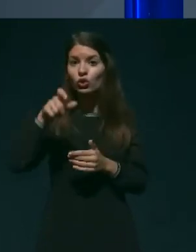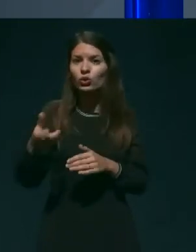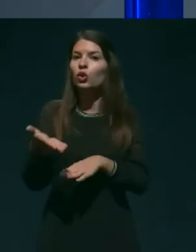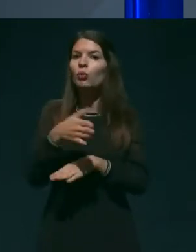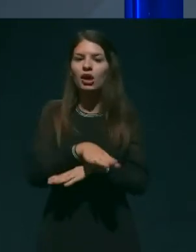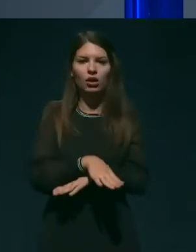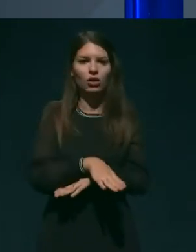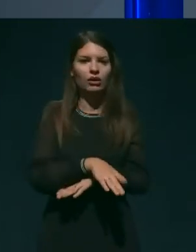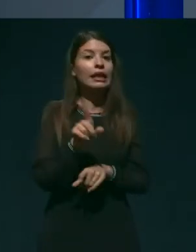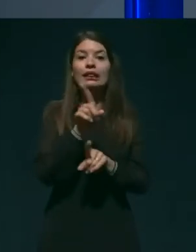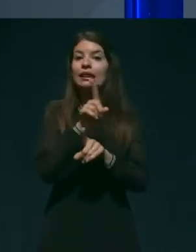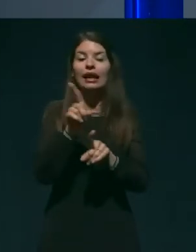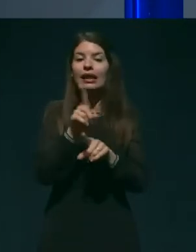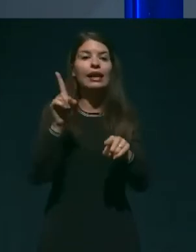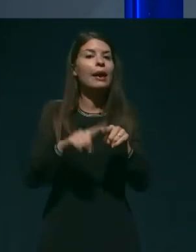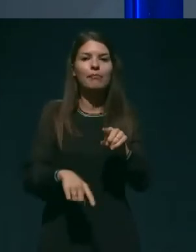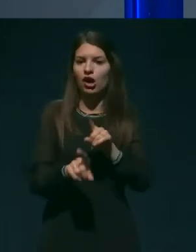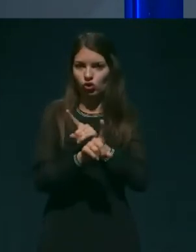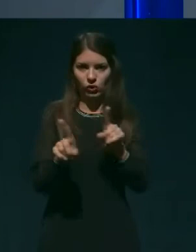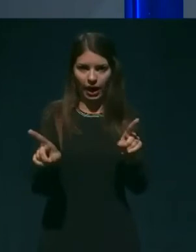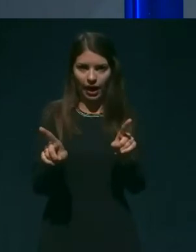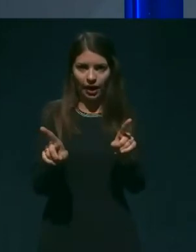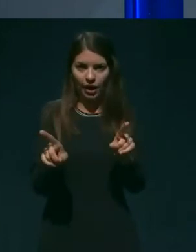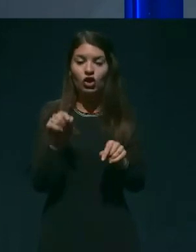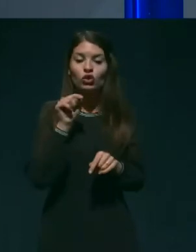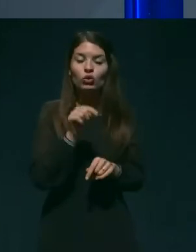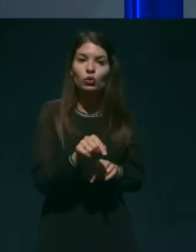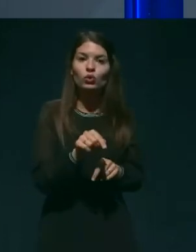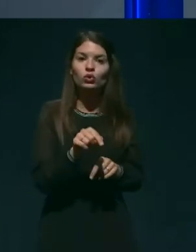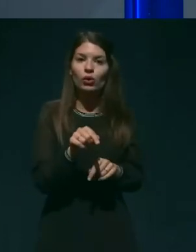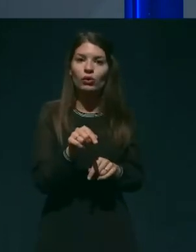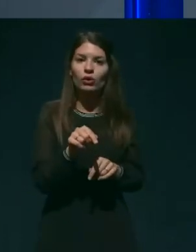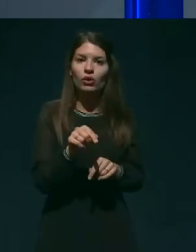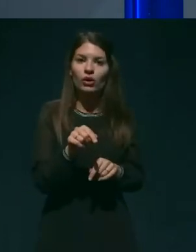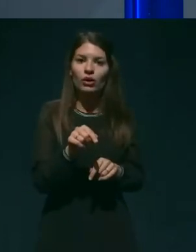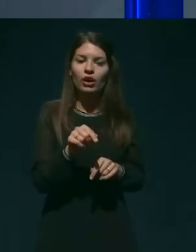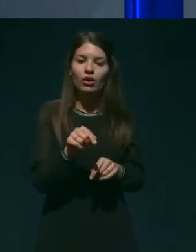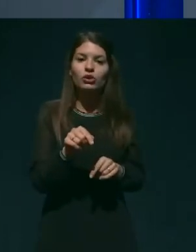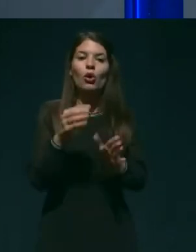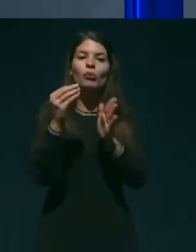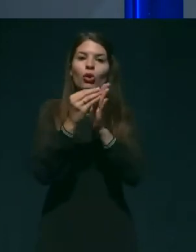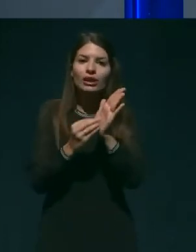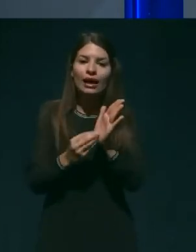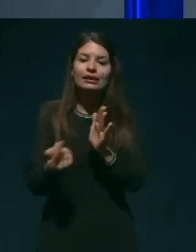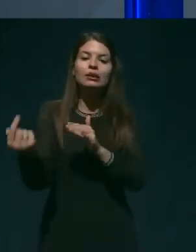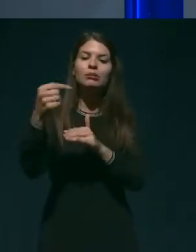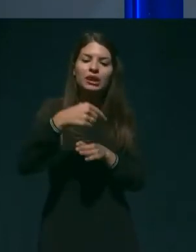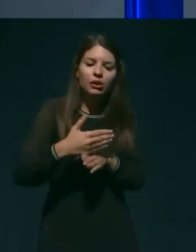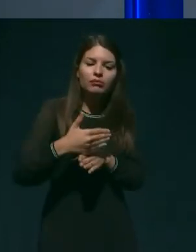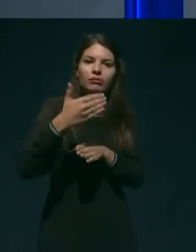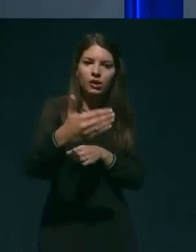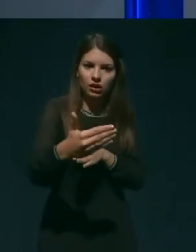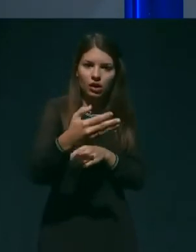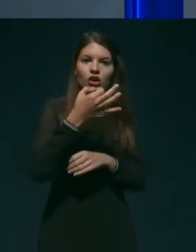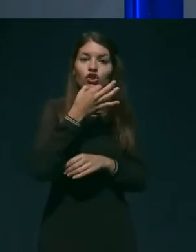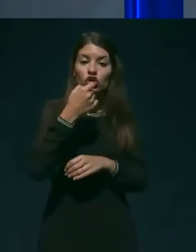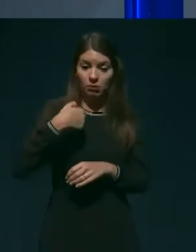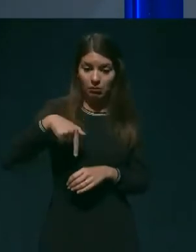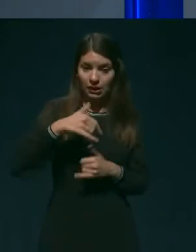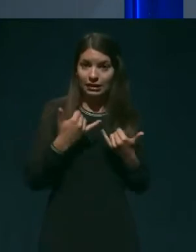napačna metodologija, spravem gre za podatke, ki lahko prihajajo z zamikom. Mi lahko dobimo, če danes pokličemo